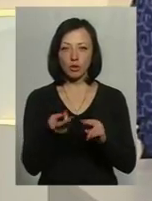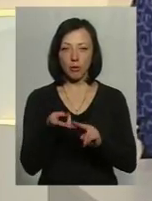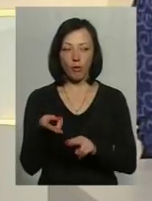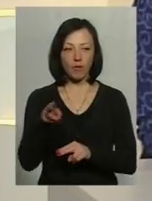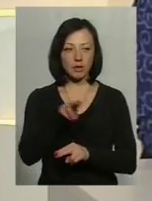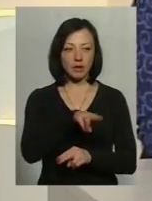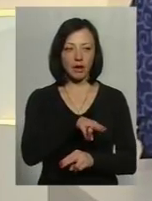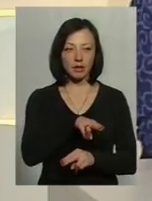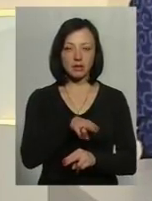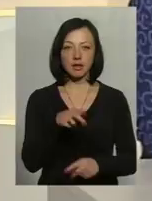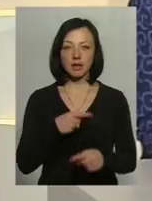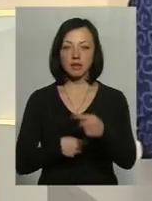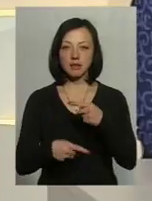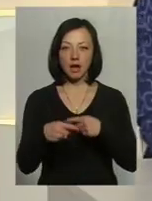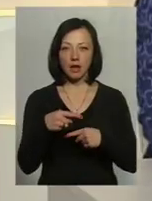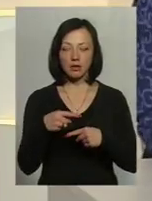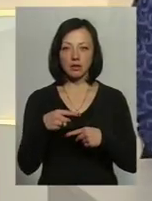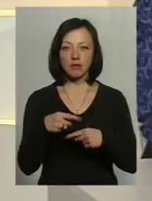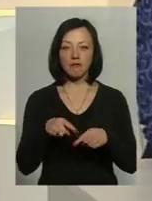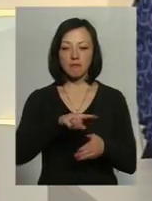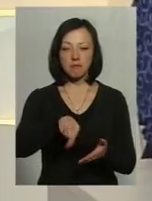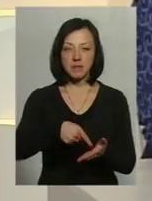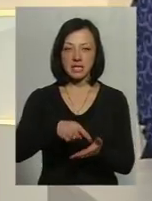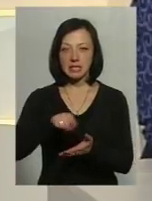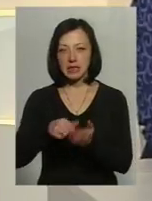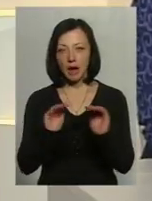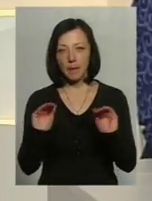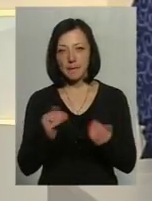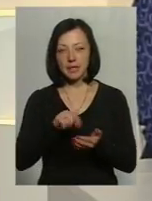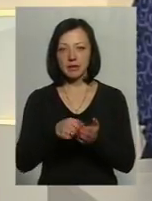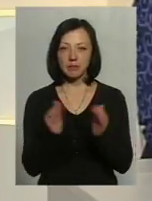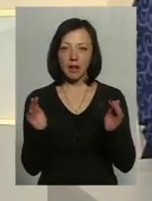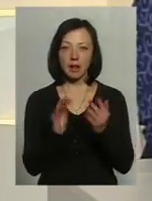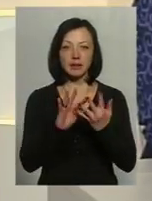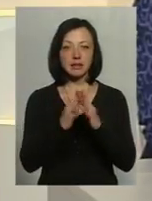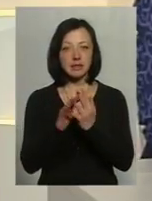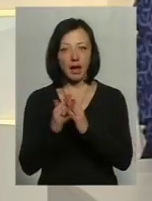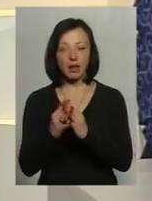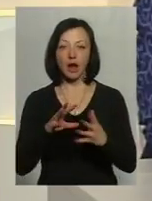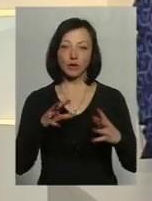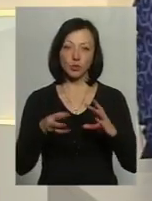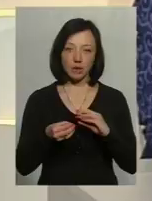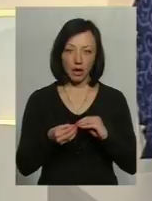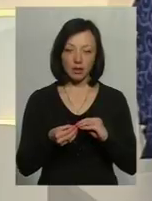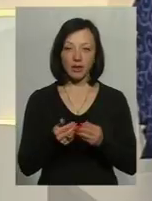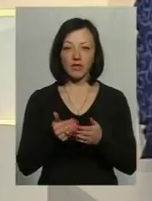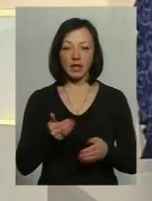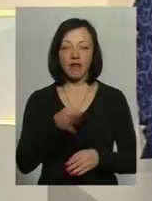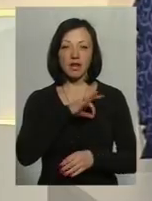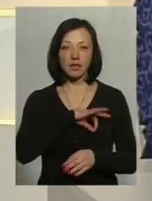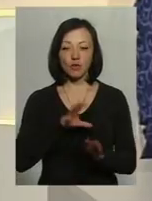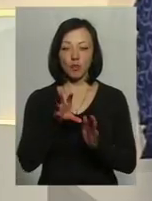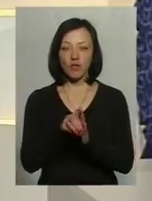назад в міста, містечка, невеличкі села, а результат від ефективного